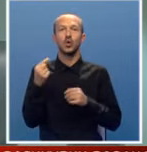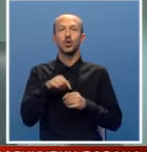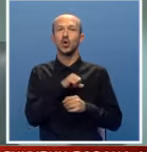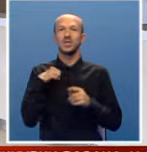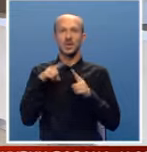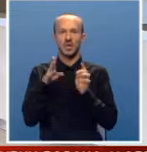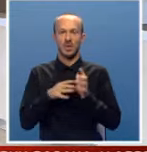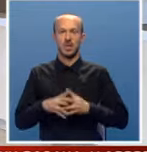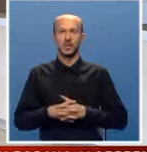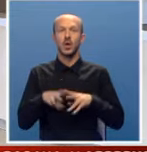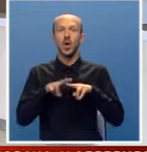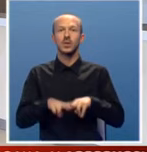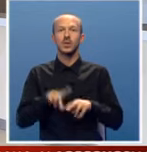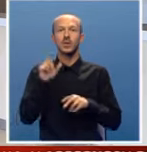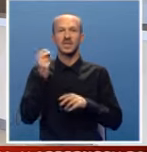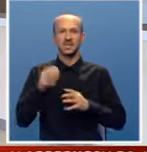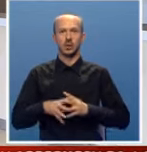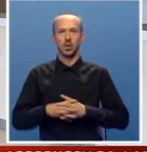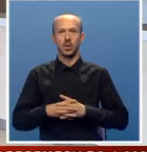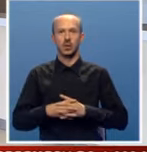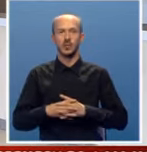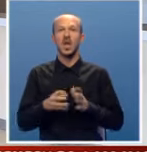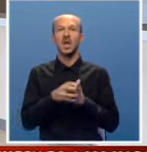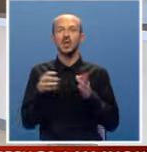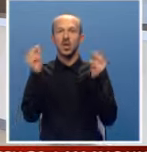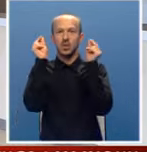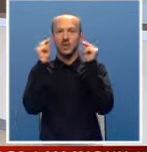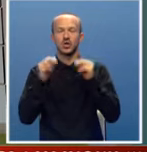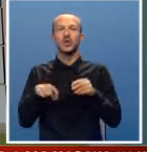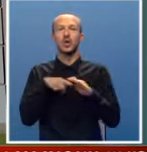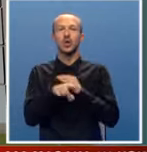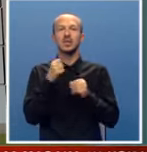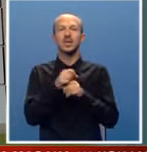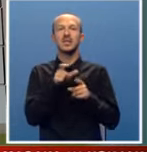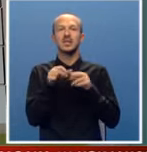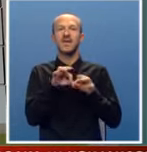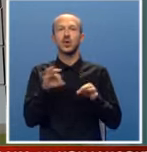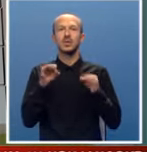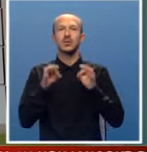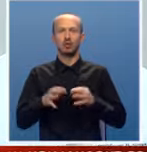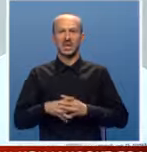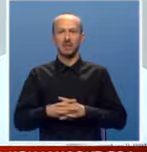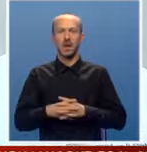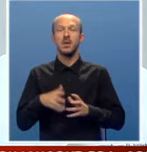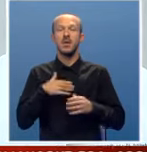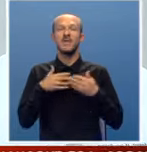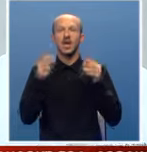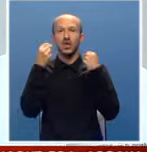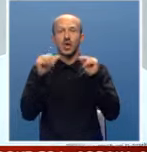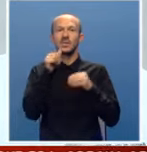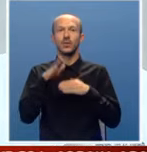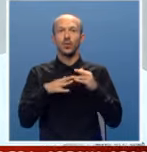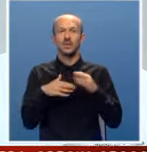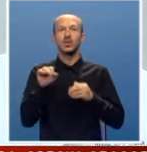samim tim. Ostaje u Republici Srpskoj. Dalje će se usavršavati kroz rad sa vrhunskim stručnjacima. Meni je velika čast i